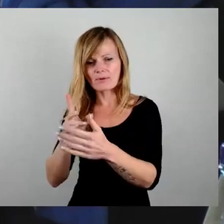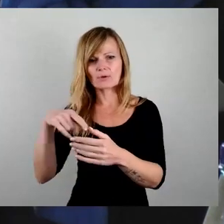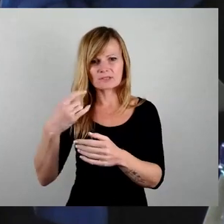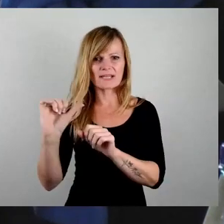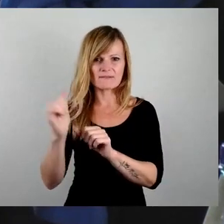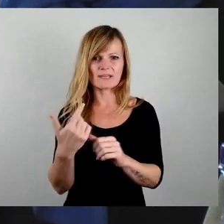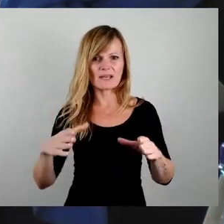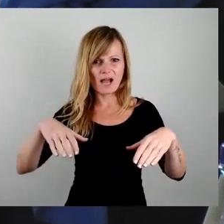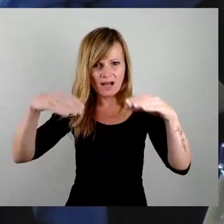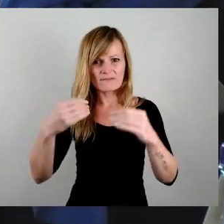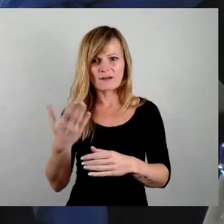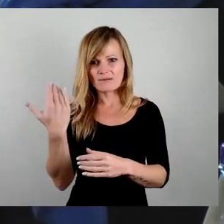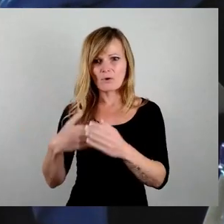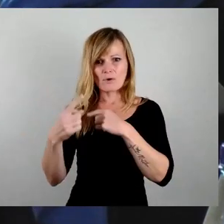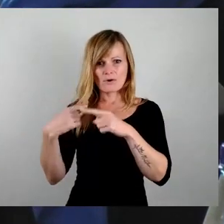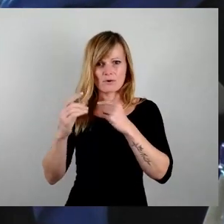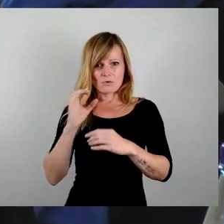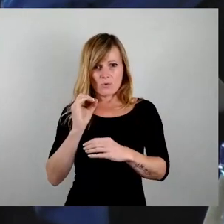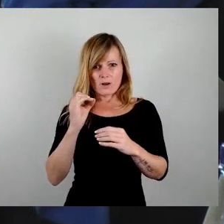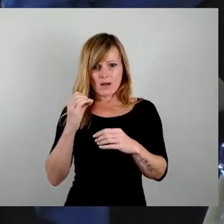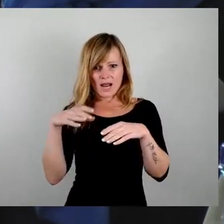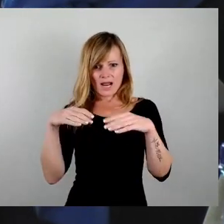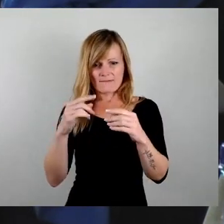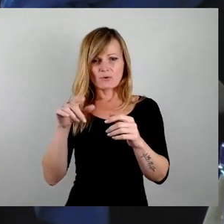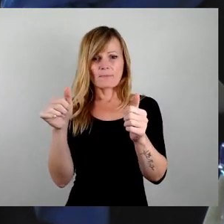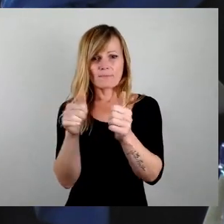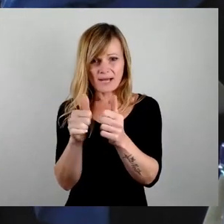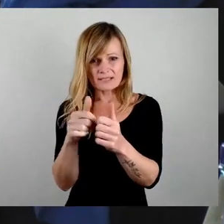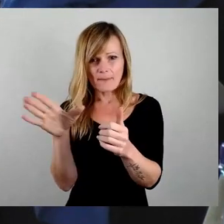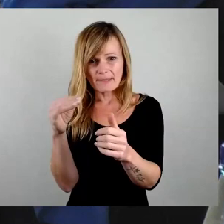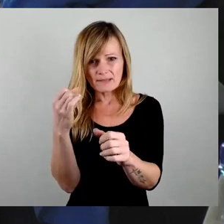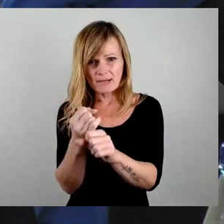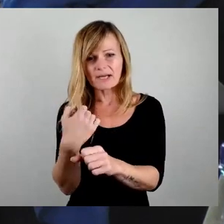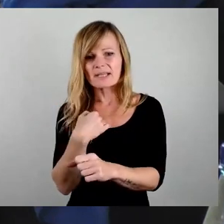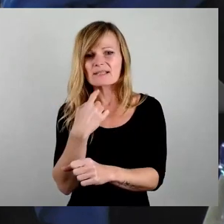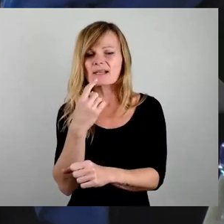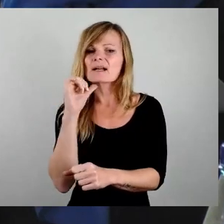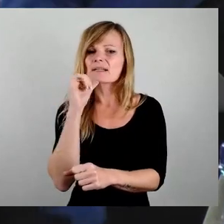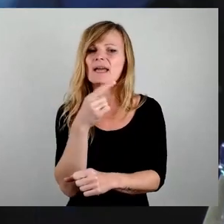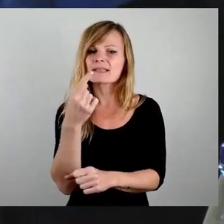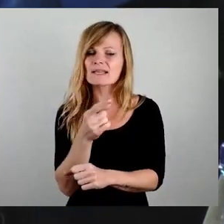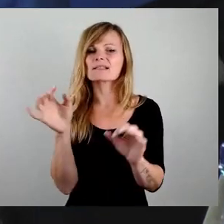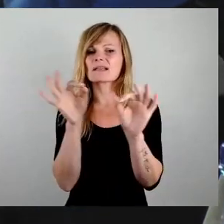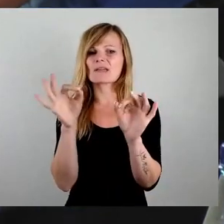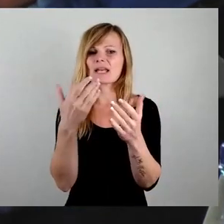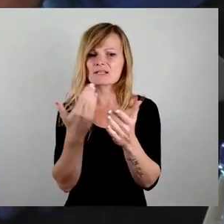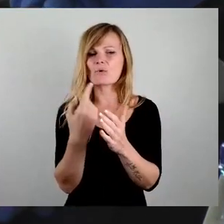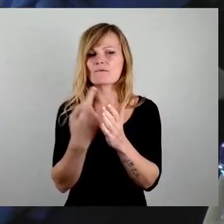das dann der Partner mitmachen würde, da würde ich mal eher sagen, nein, das ist kreuzgefährlich, das hier zu fordern. Danke.